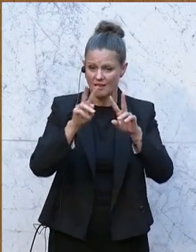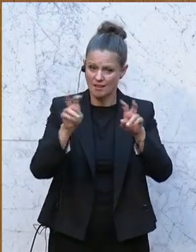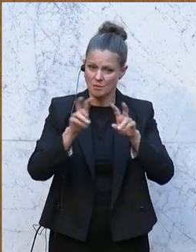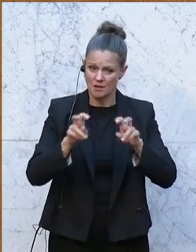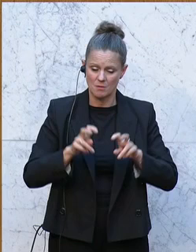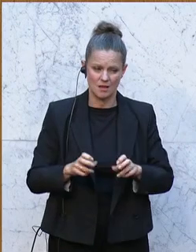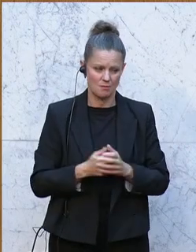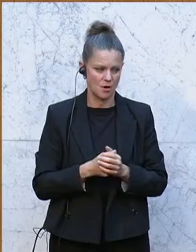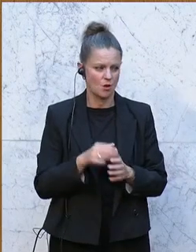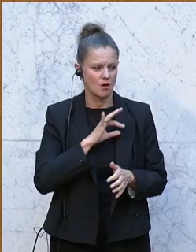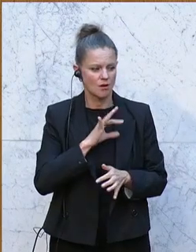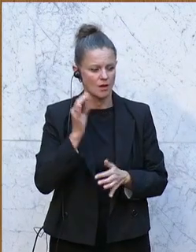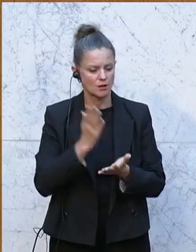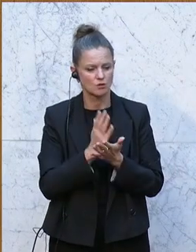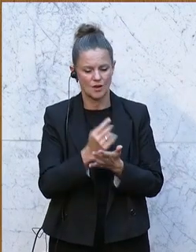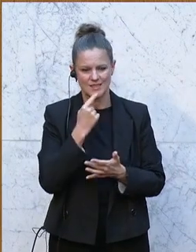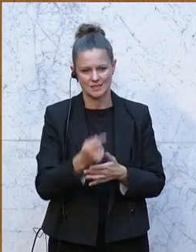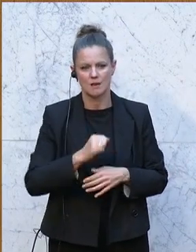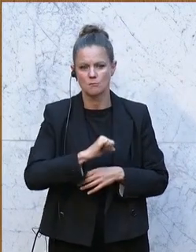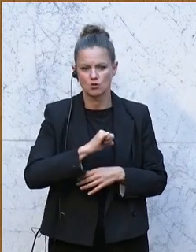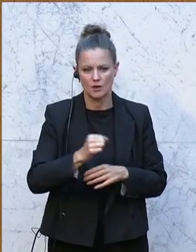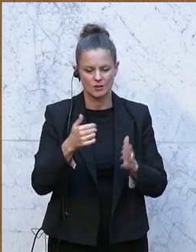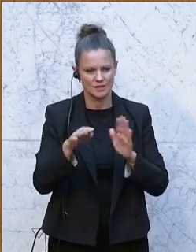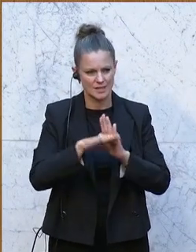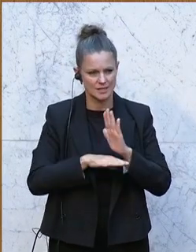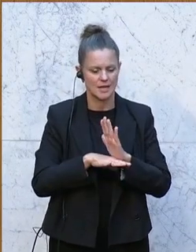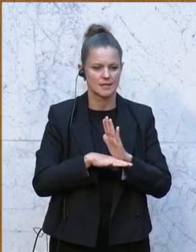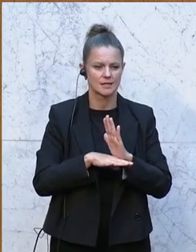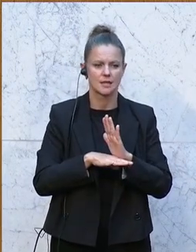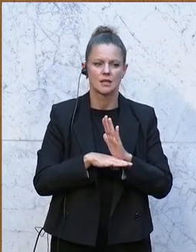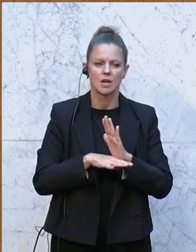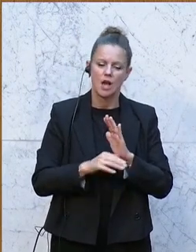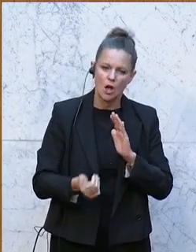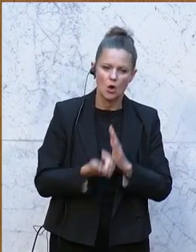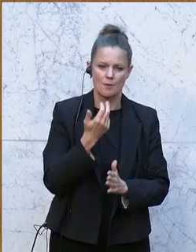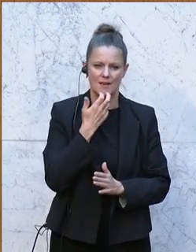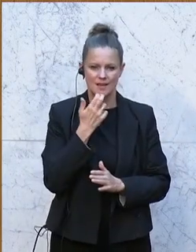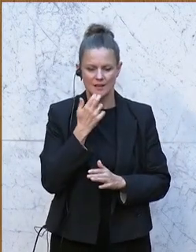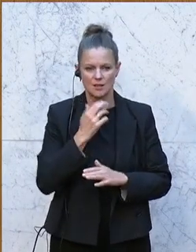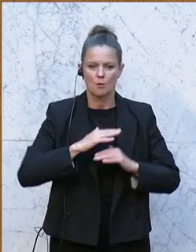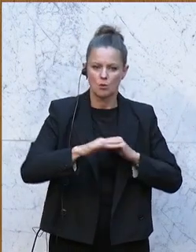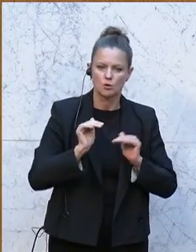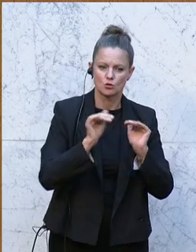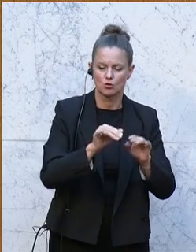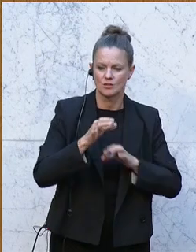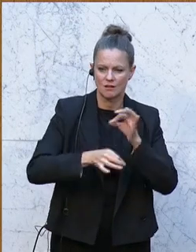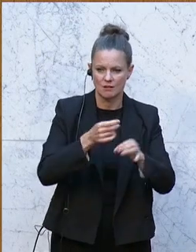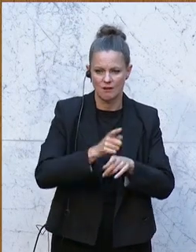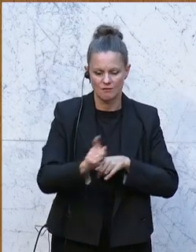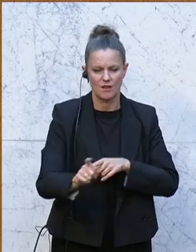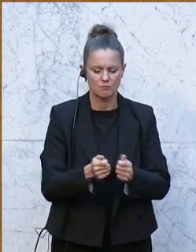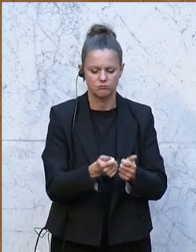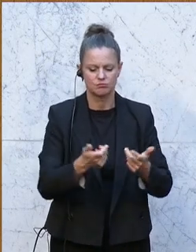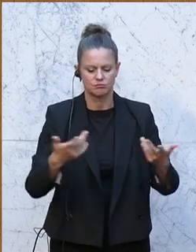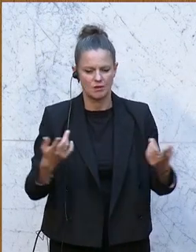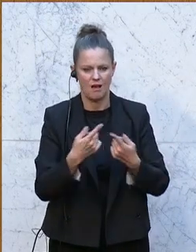Kolleginnen und Kollegen haben schon angesprochen, beim Beschleunigungsgesetz für erneuerbare Energien, die Bodenschutzstrategie ist weiterhin ausständig. Und viele